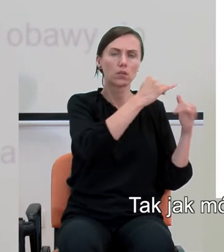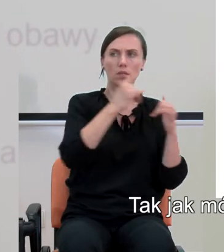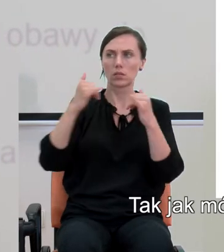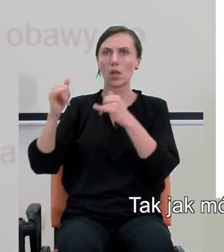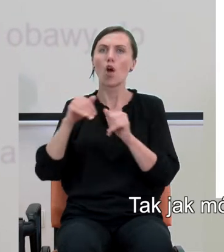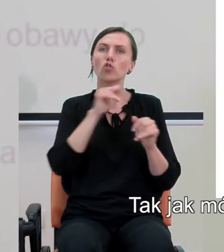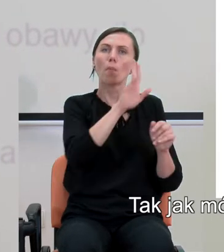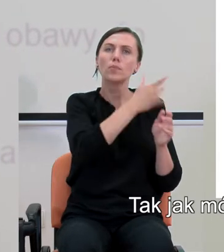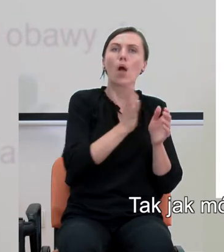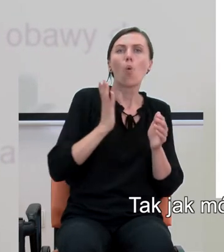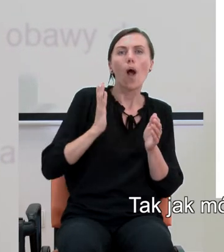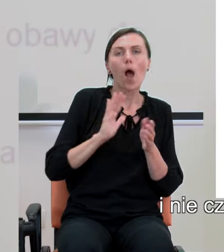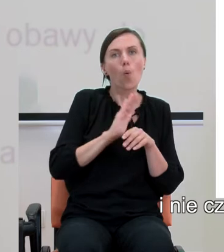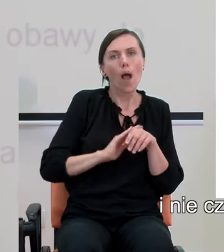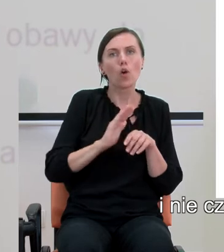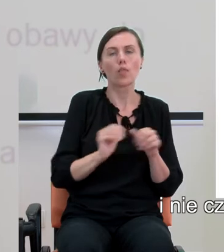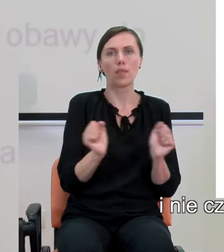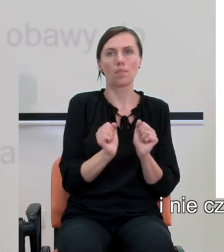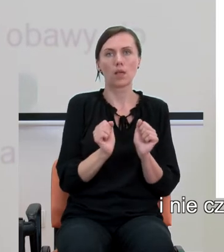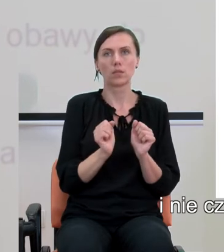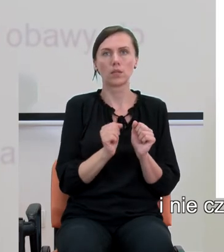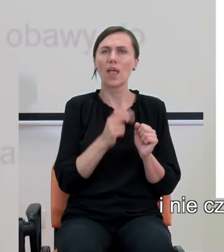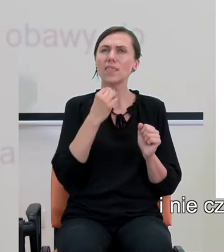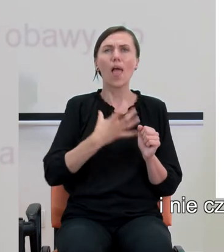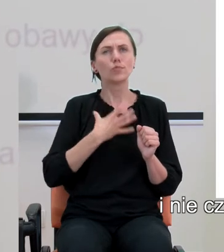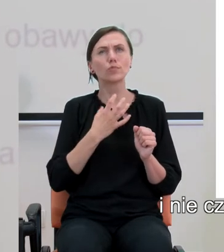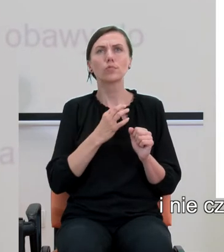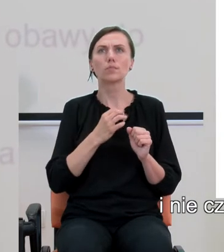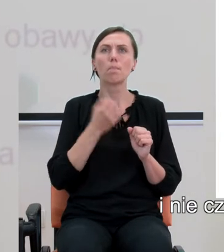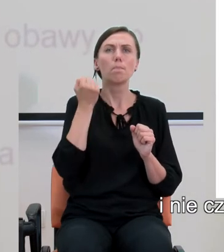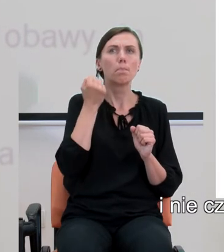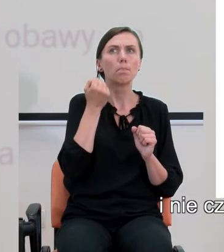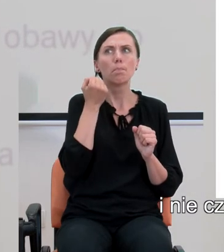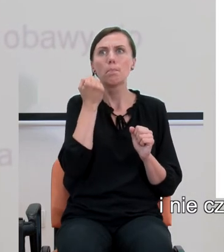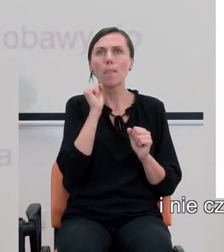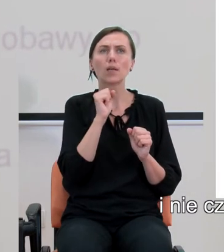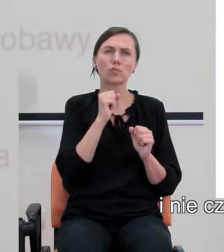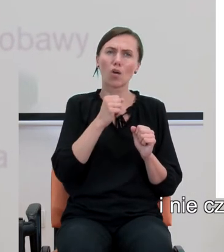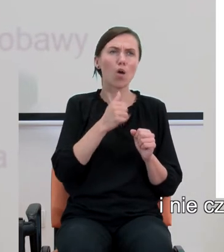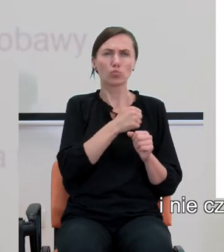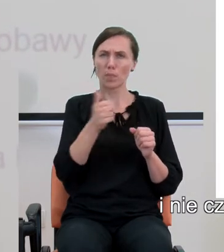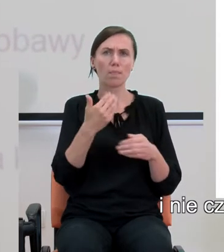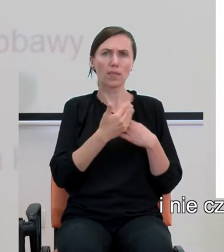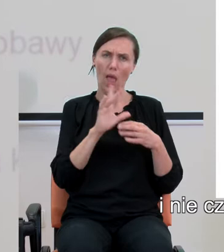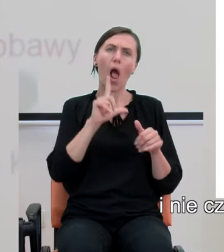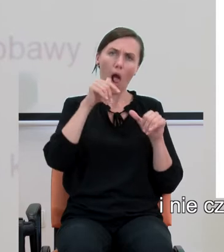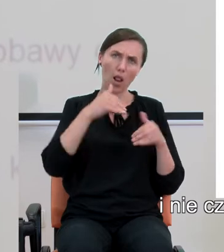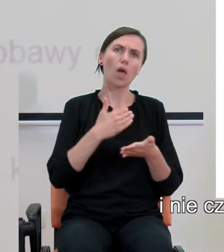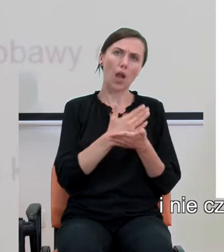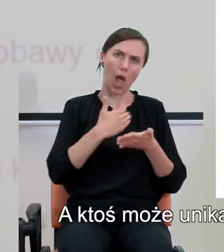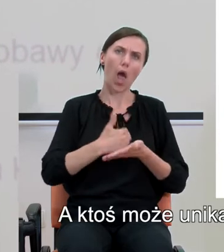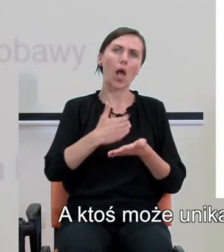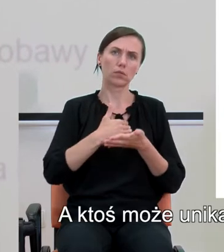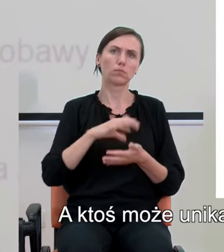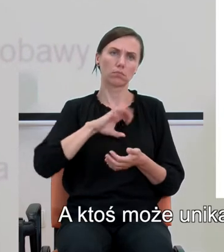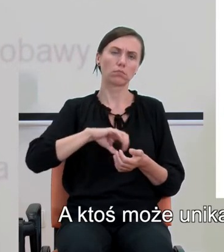ktoś może być łagodnie lękowy i nie czuć się jakoś super miło z tą matematyką, ale radzić sobie jakoś z tym,